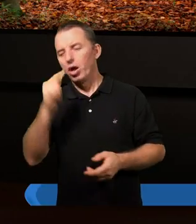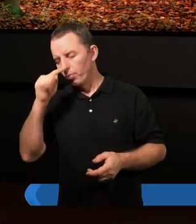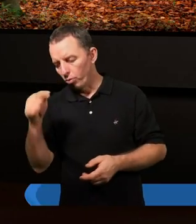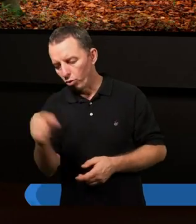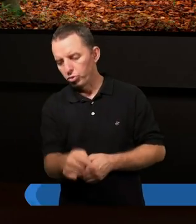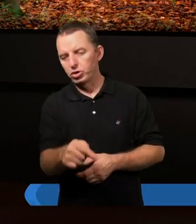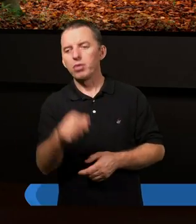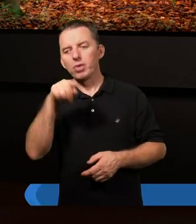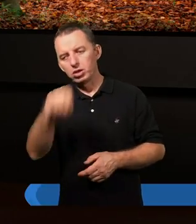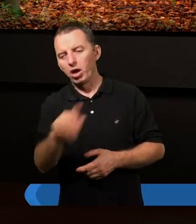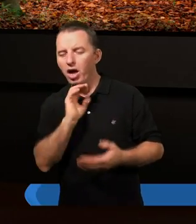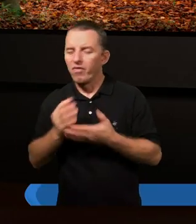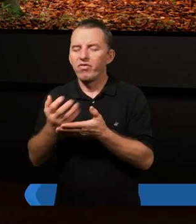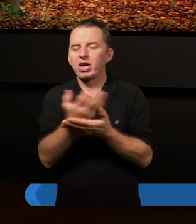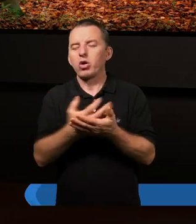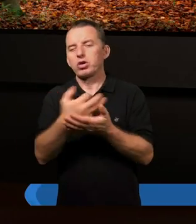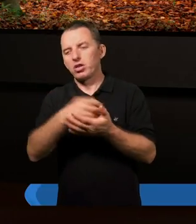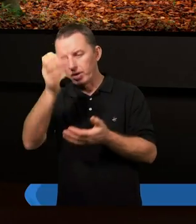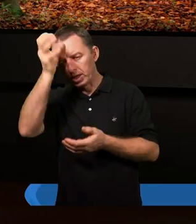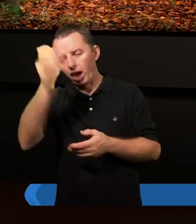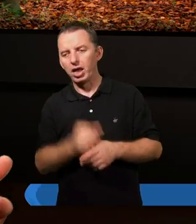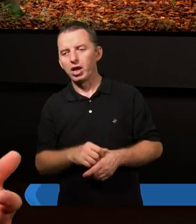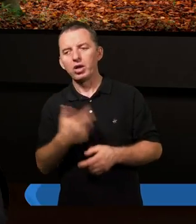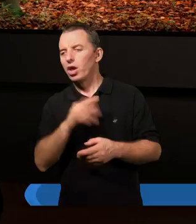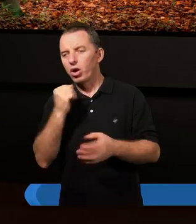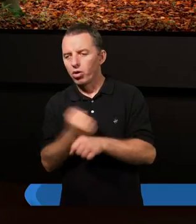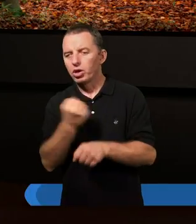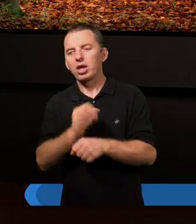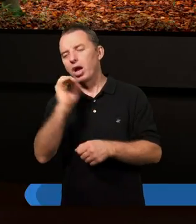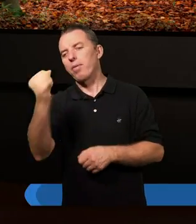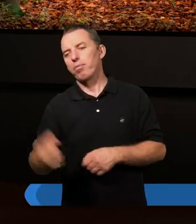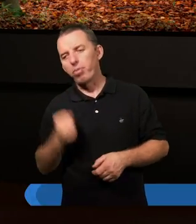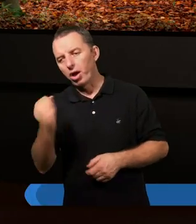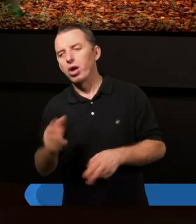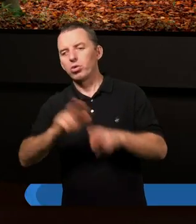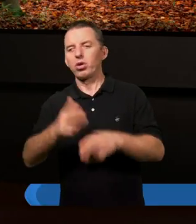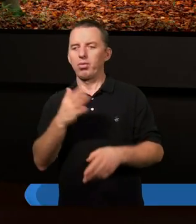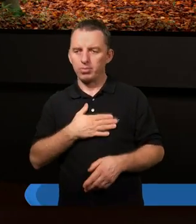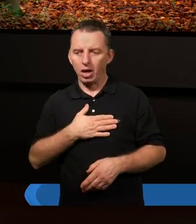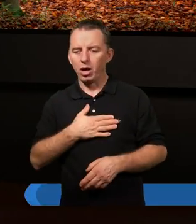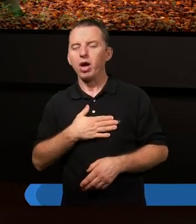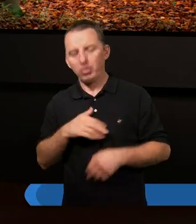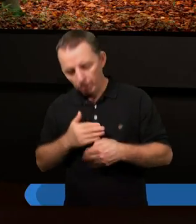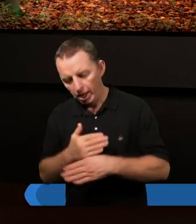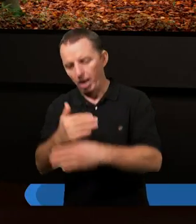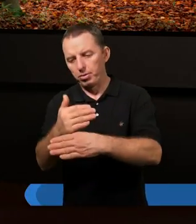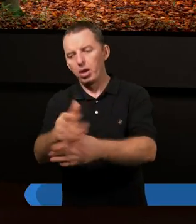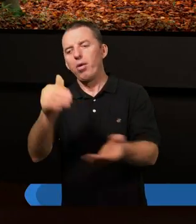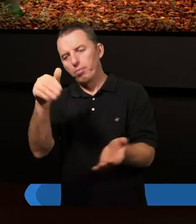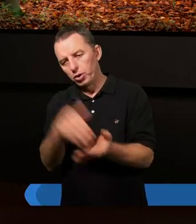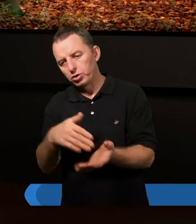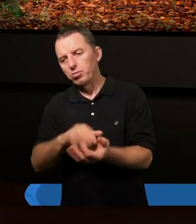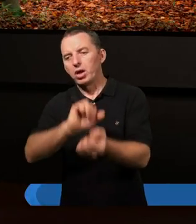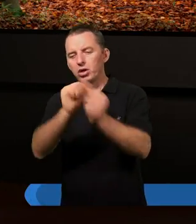musimy to wykorzystywać. Niekoniecznie tak, jak apostół Paweł, który miał ten pęd naprzód, ale potrzebne